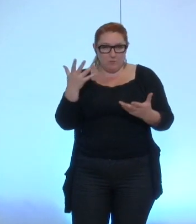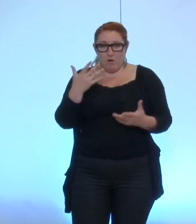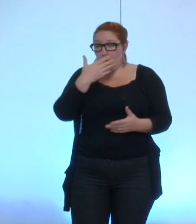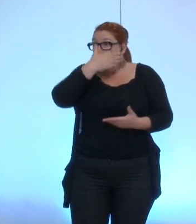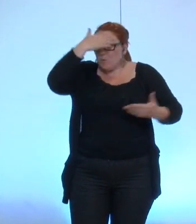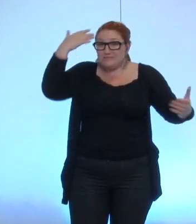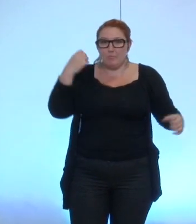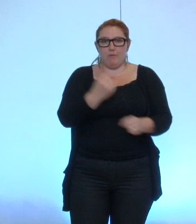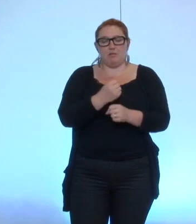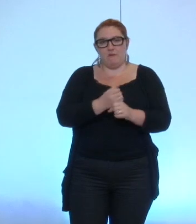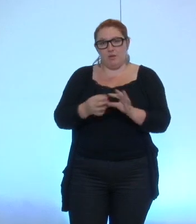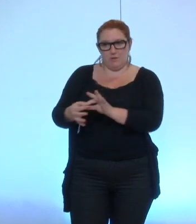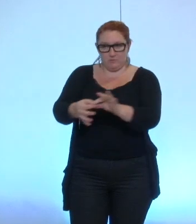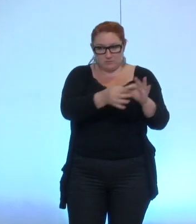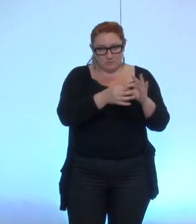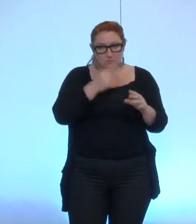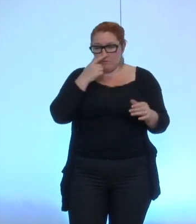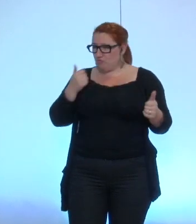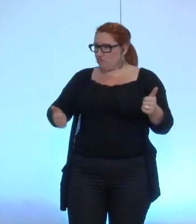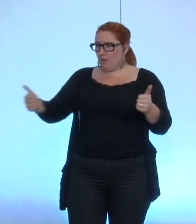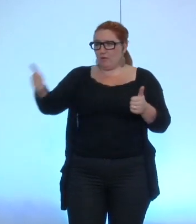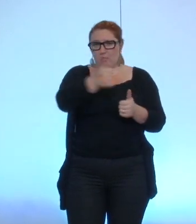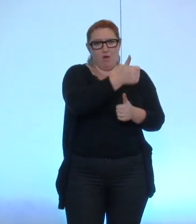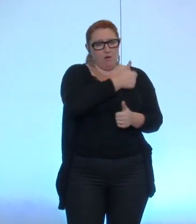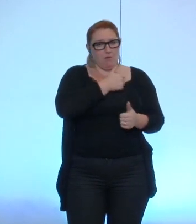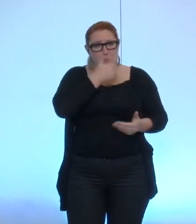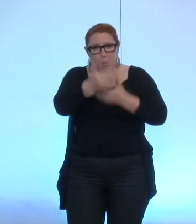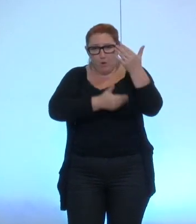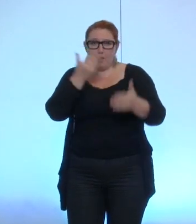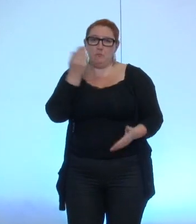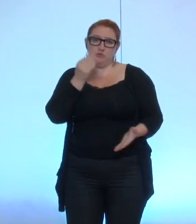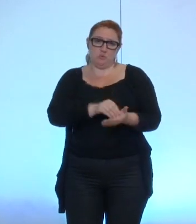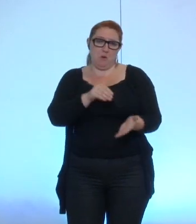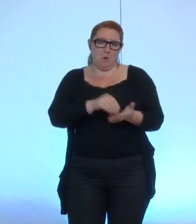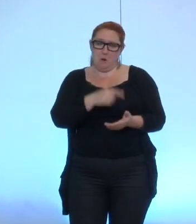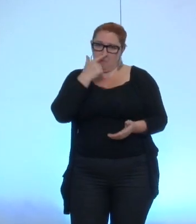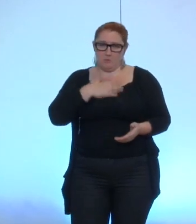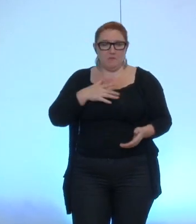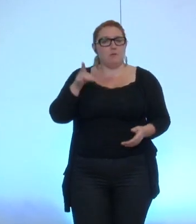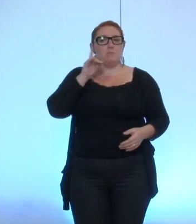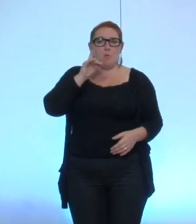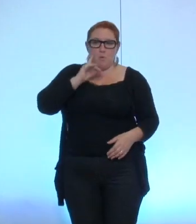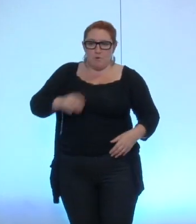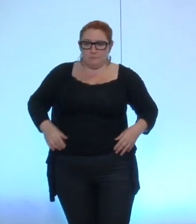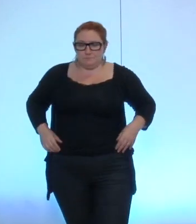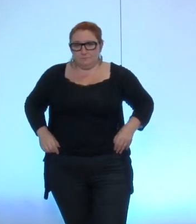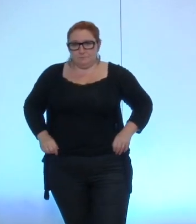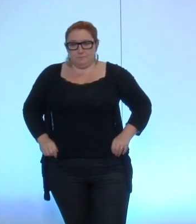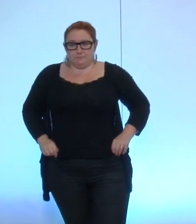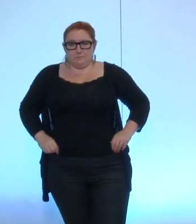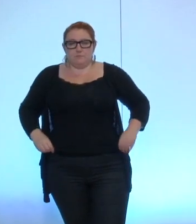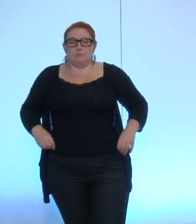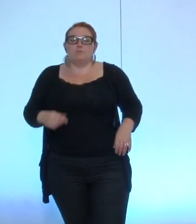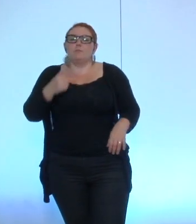et qu'on a tous des progrès à faire les uns et les autres certainement ce que je peux vous dire c'est que je